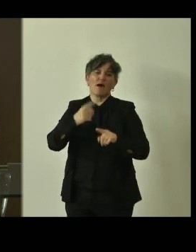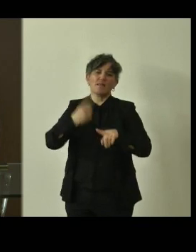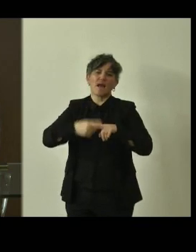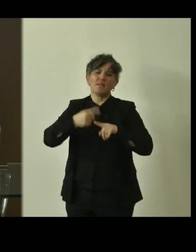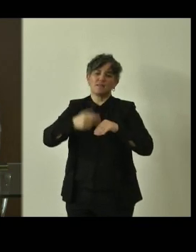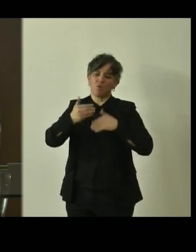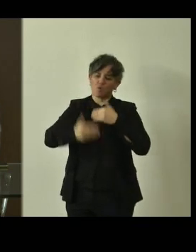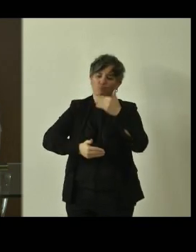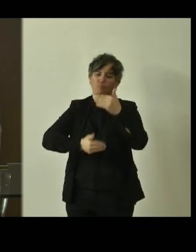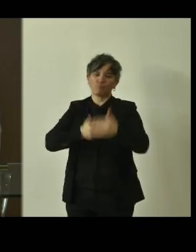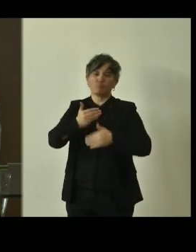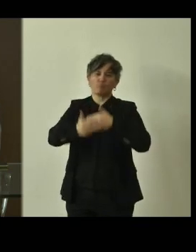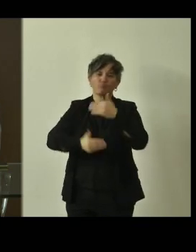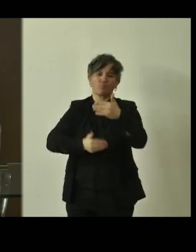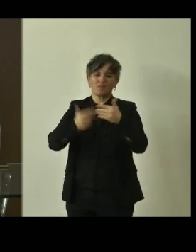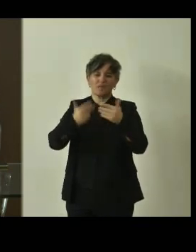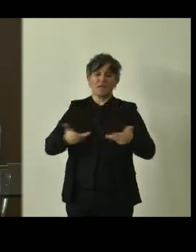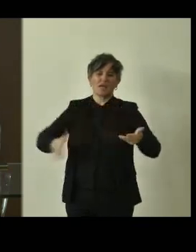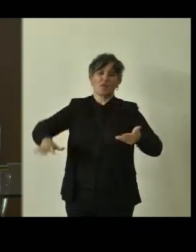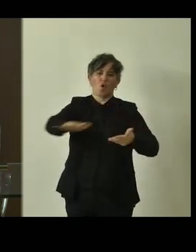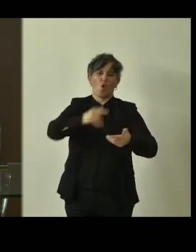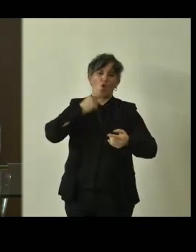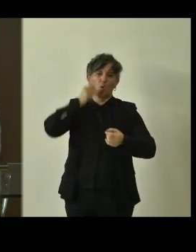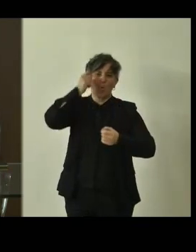territoriali.